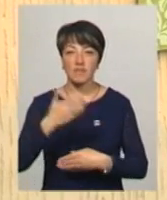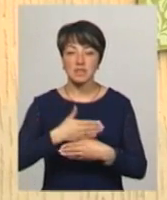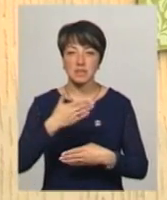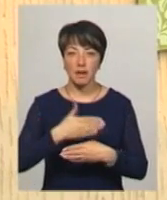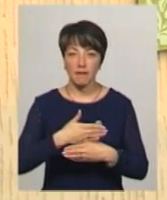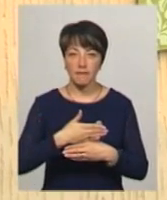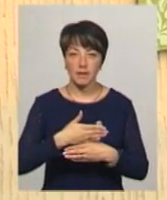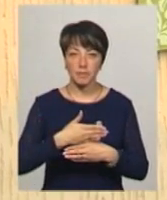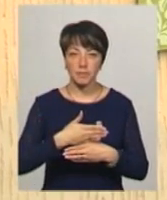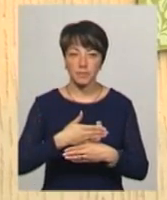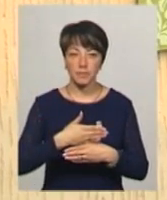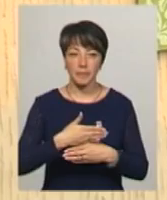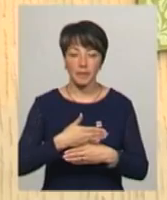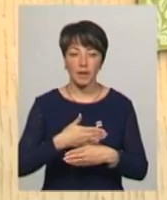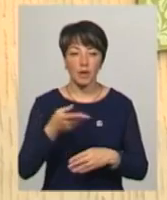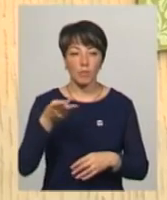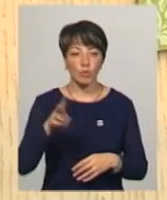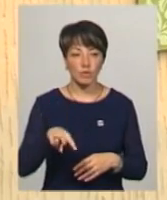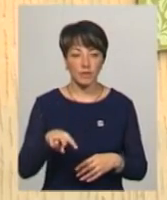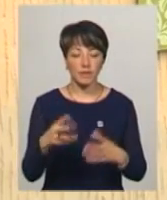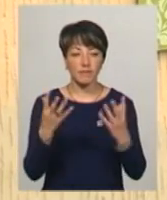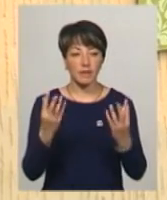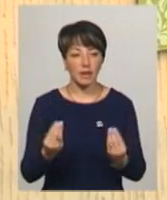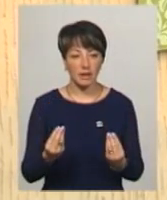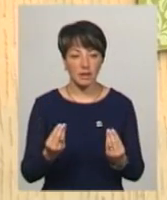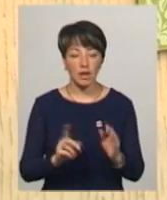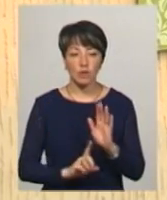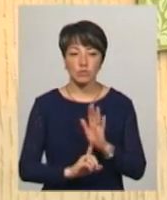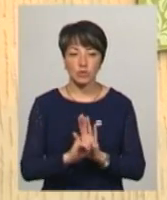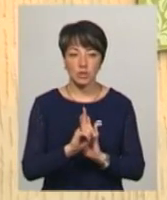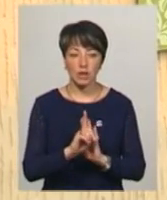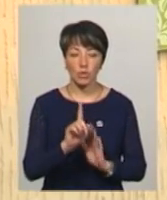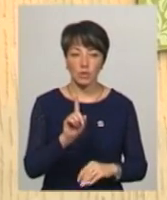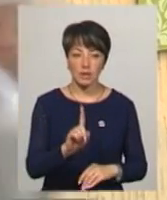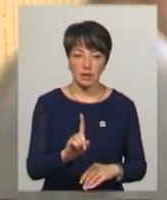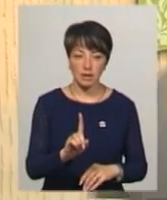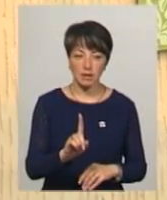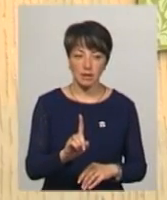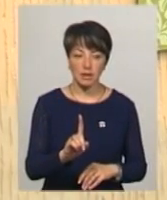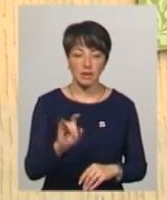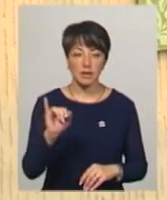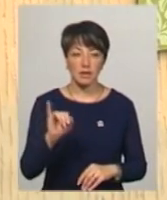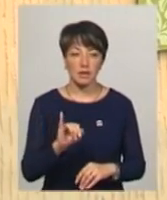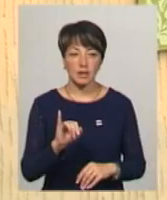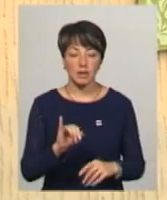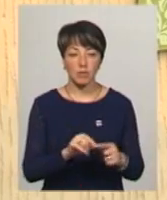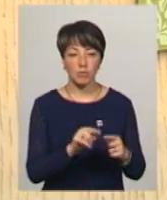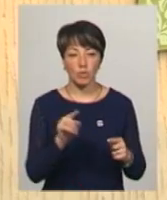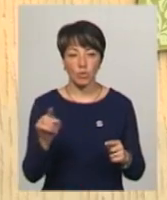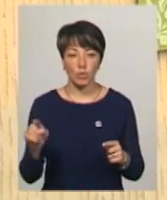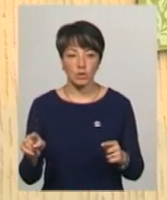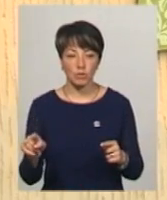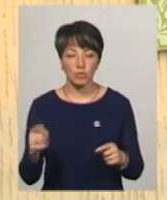по дві в день, розпочинається з однієї і протягом